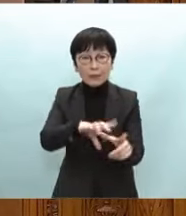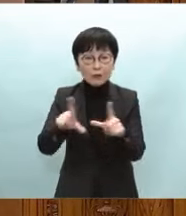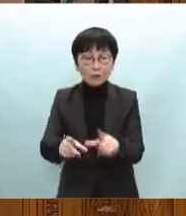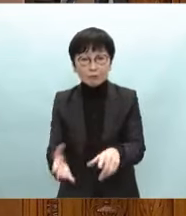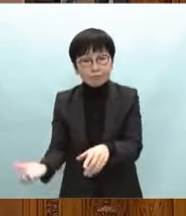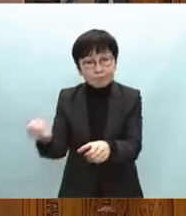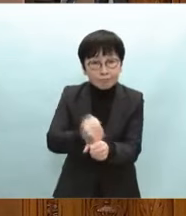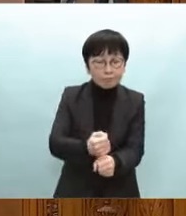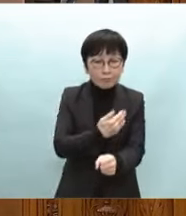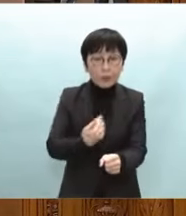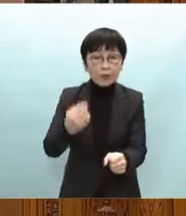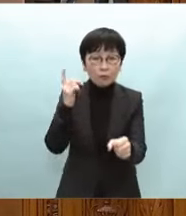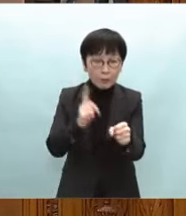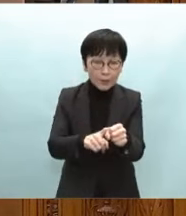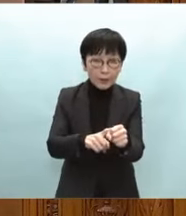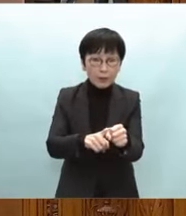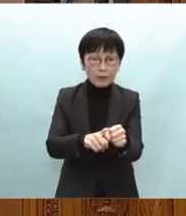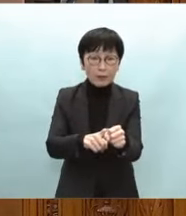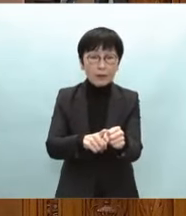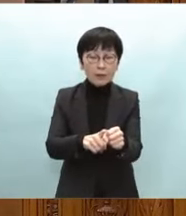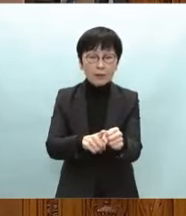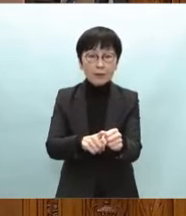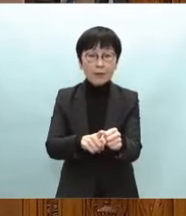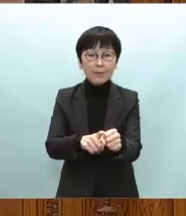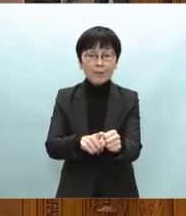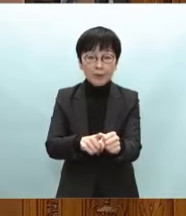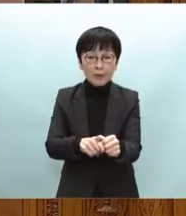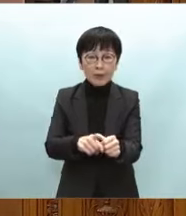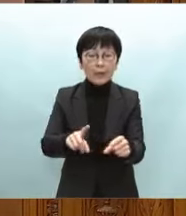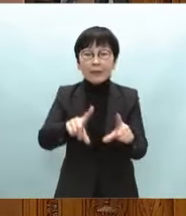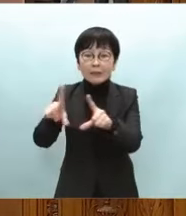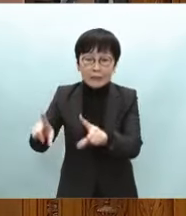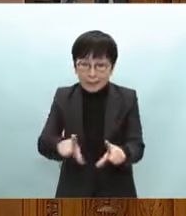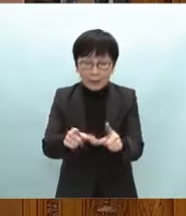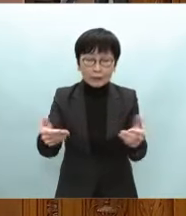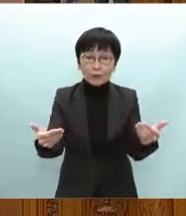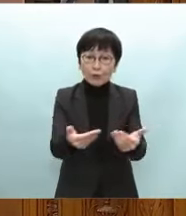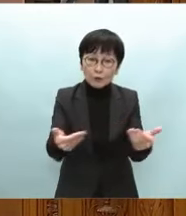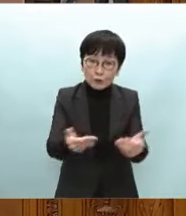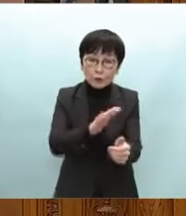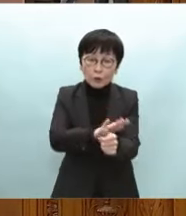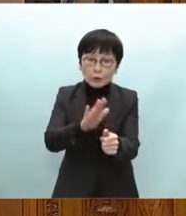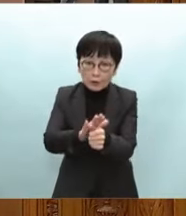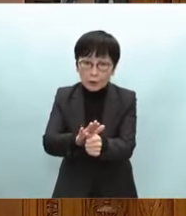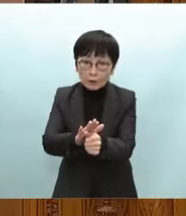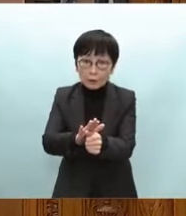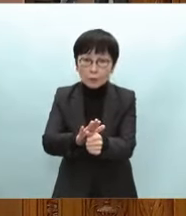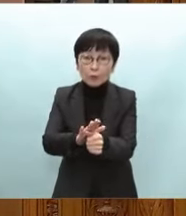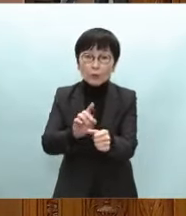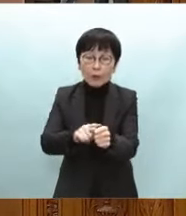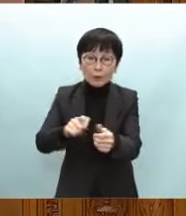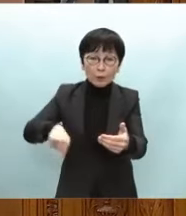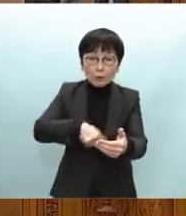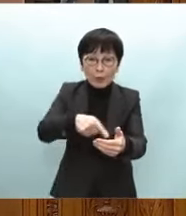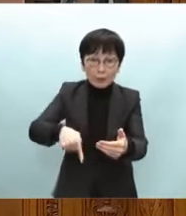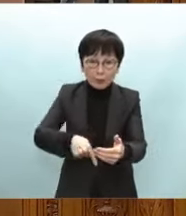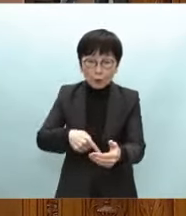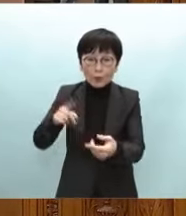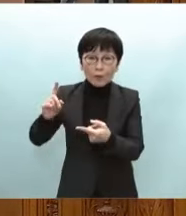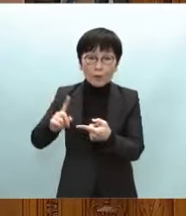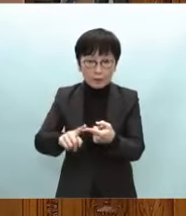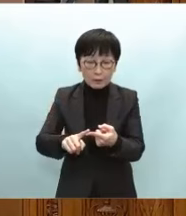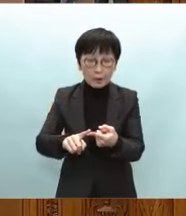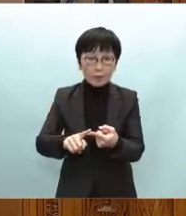ことができるよう被災者の生活となりわい支援のためのパッケージに基づき政府として